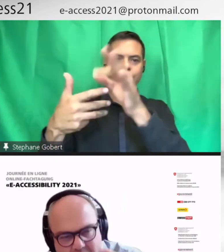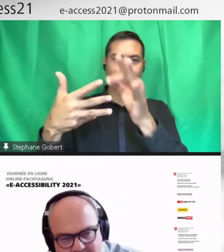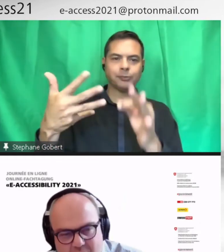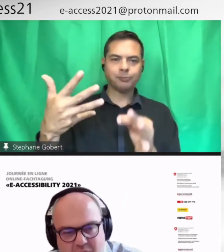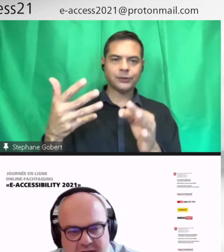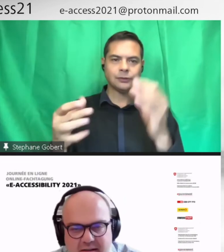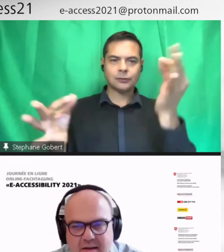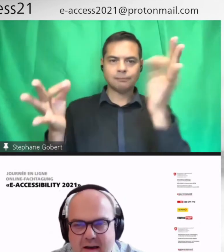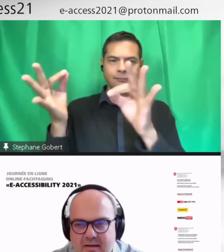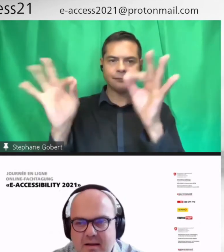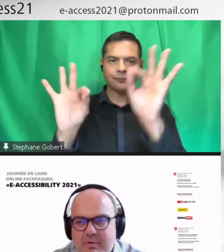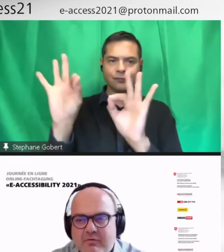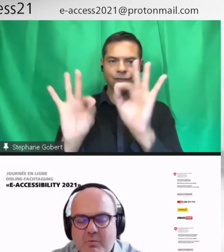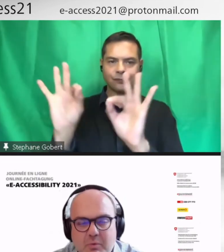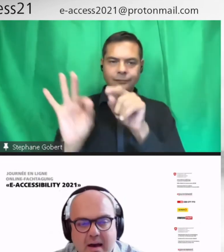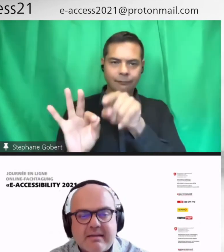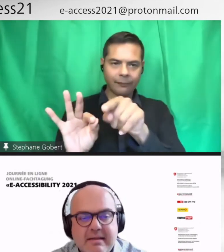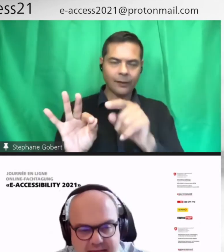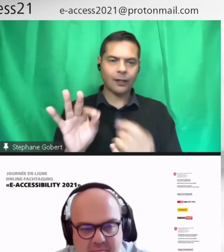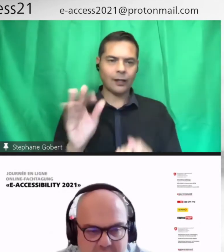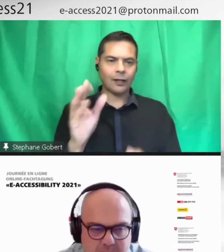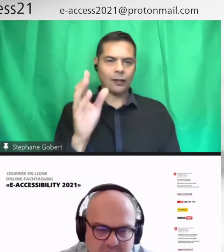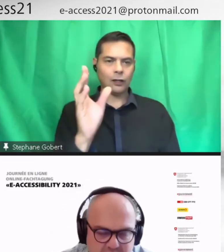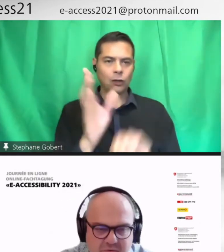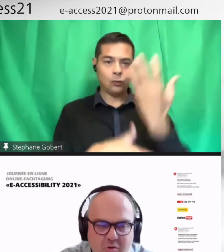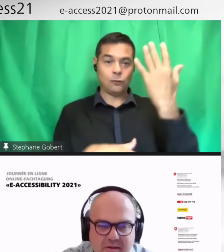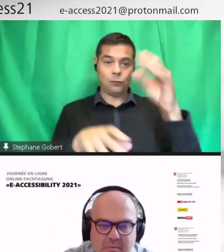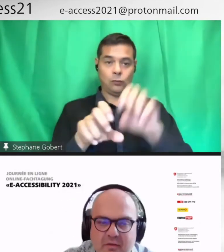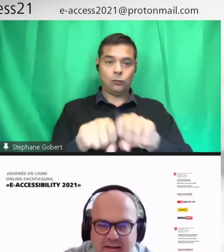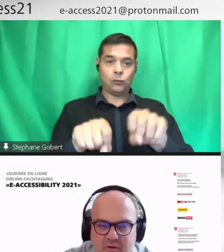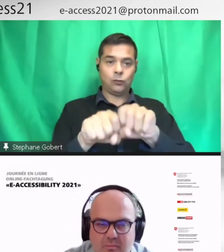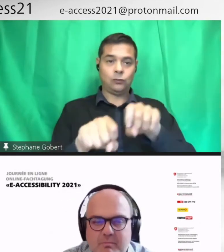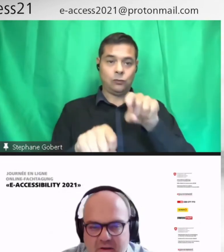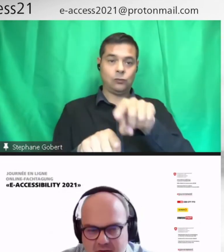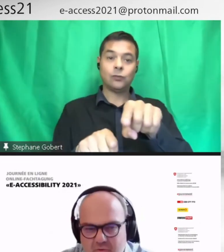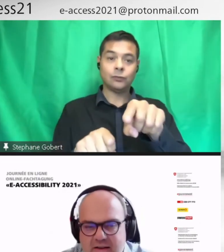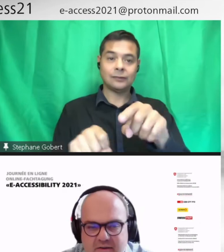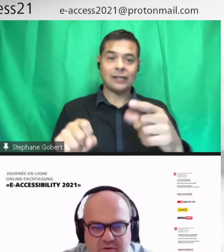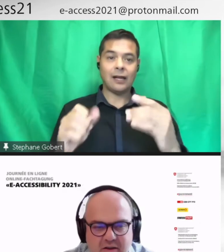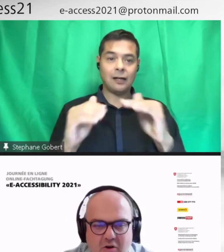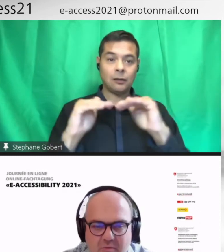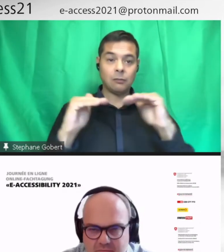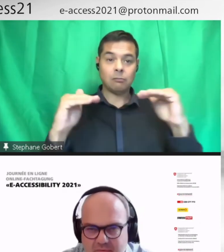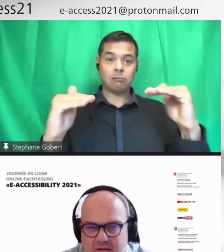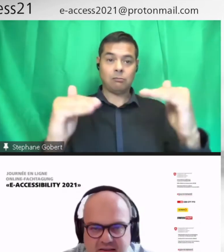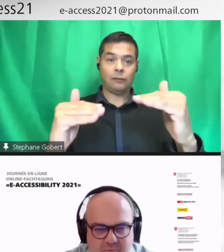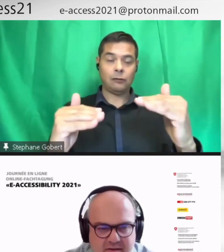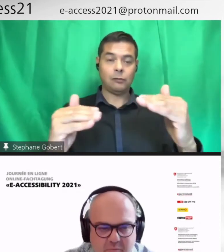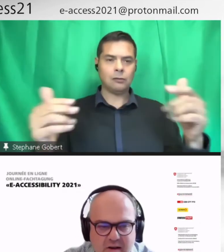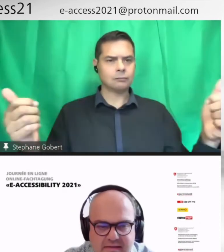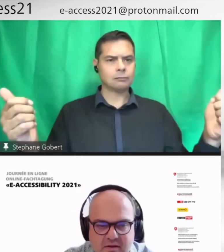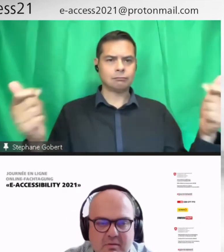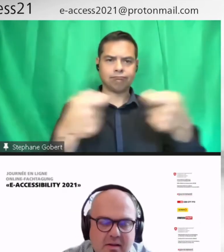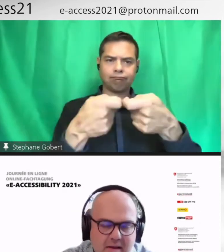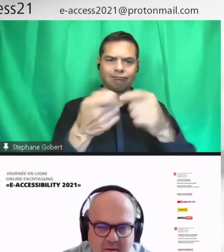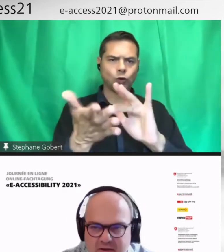ils ont pensé dès le départ que la plateforme soit accessible, donc soit compatible avec les normes. Donc, les lecteurs d'écran, navigation par tabulation,